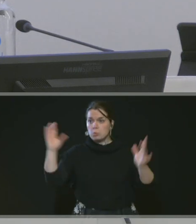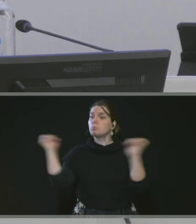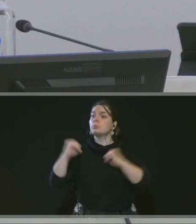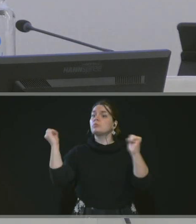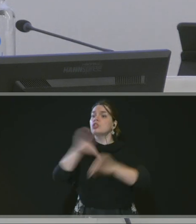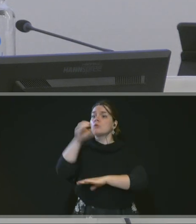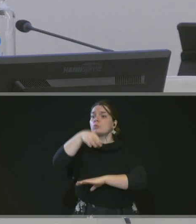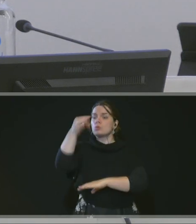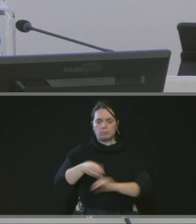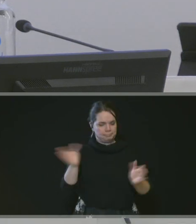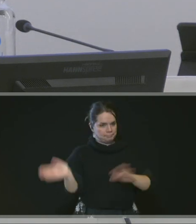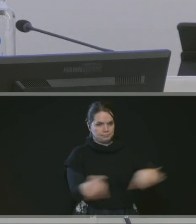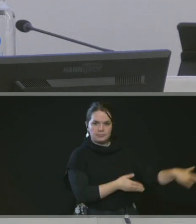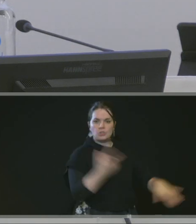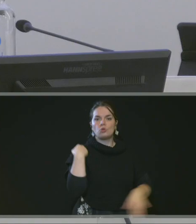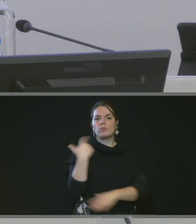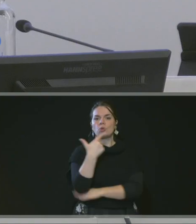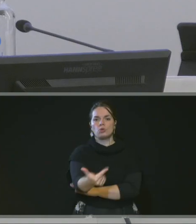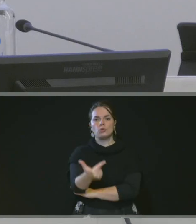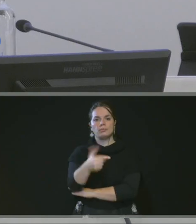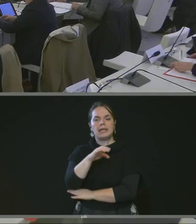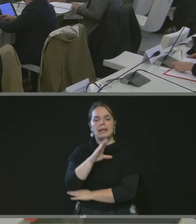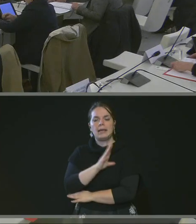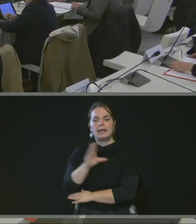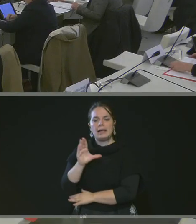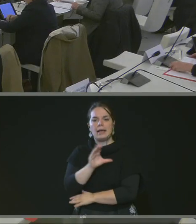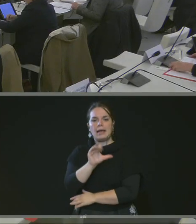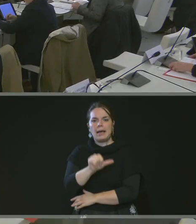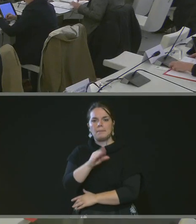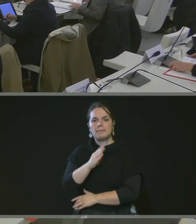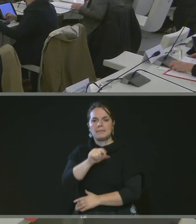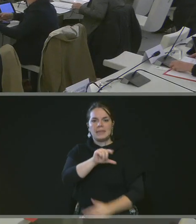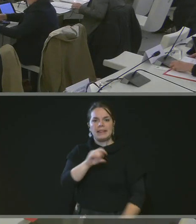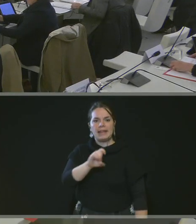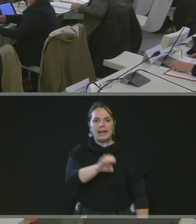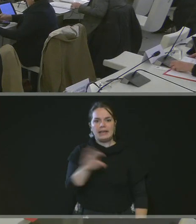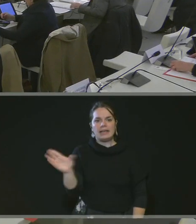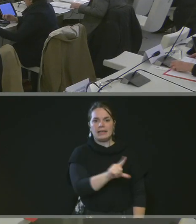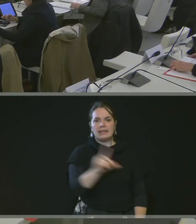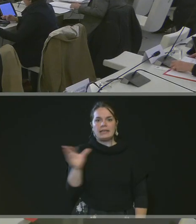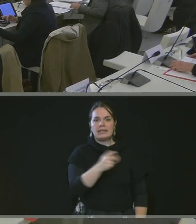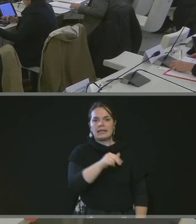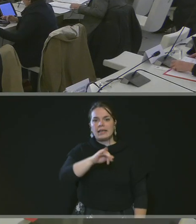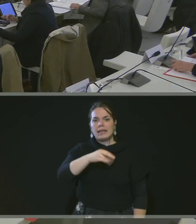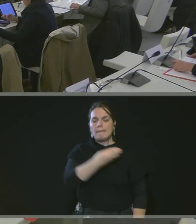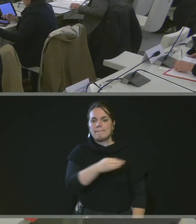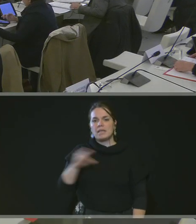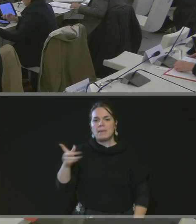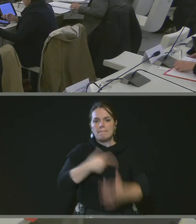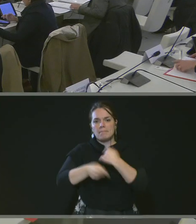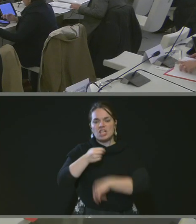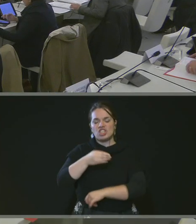On passe à la numéro 2, Abdelkrim Marchani. Merci, M. le Président, merci Nicolas, chers collègues.